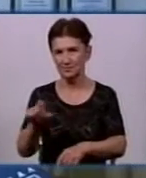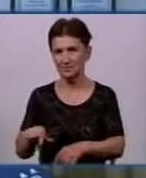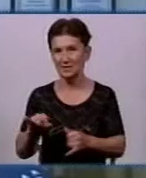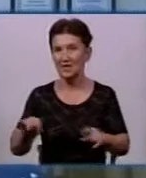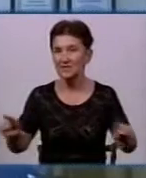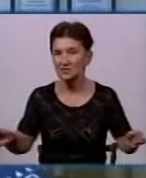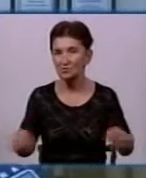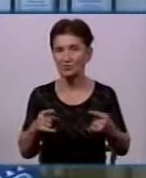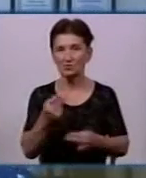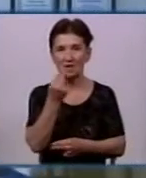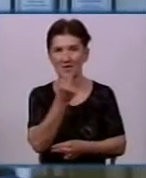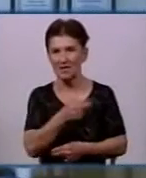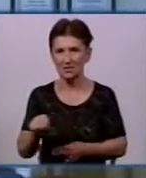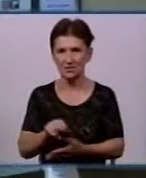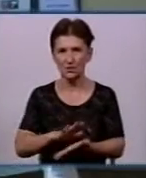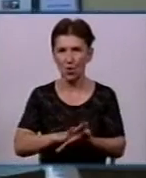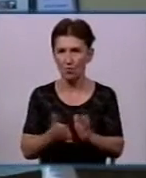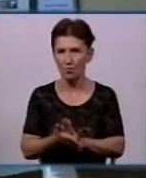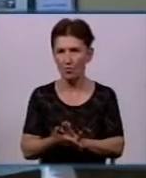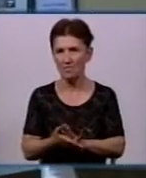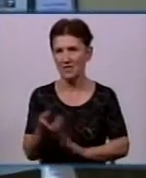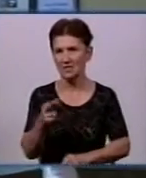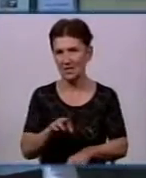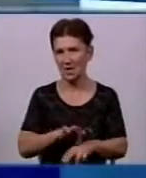якісніші умови для самих пацієнтів.